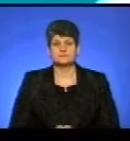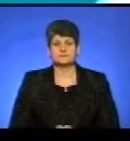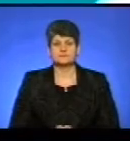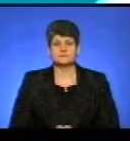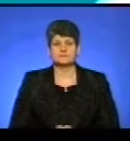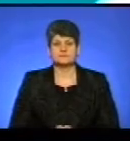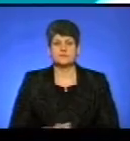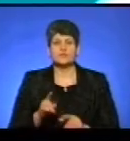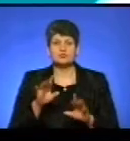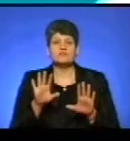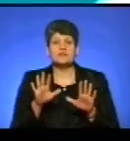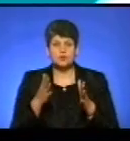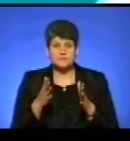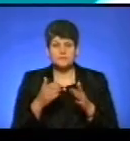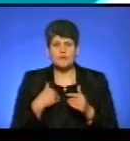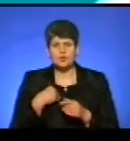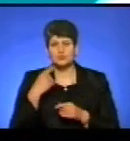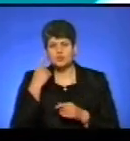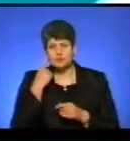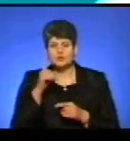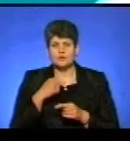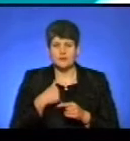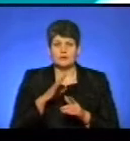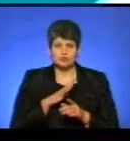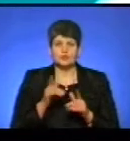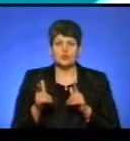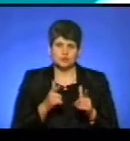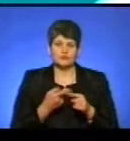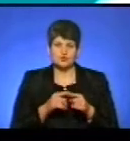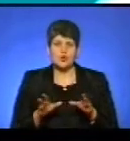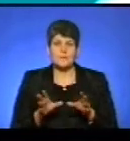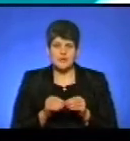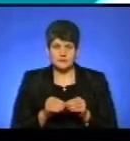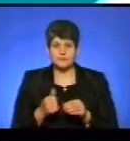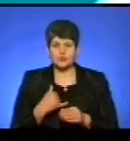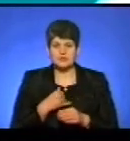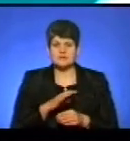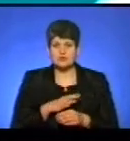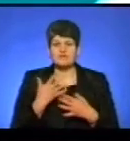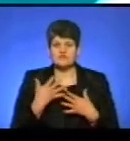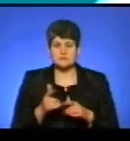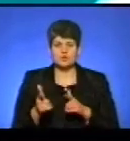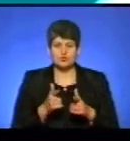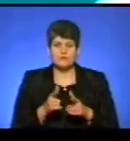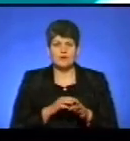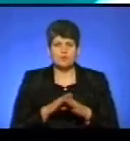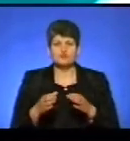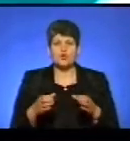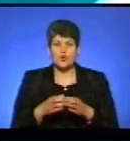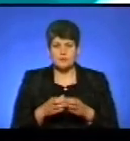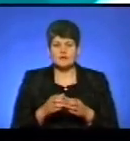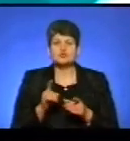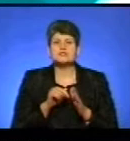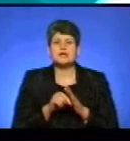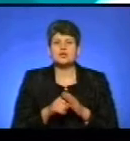Чому так вдалося? На мою думку, що ми були готові до цього об'єднання. У нас була вже підготовлена повністю команда. Що